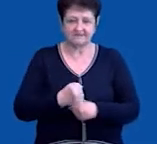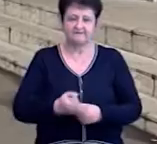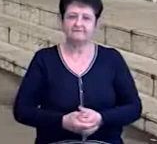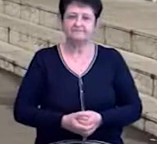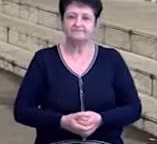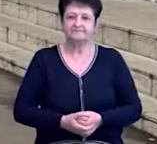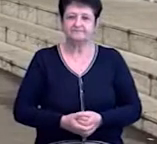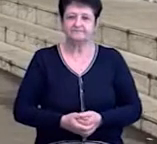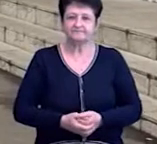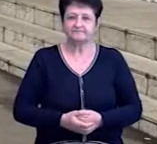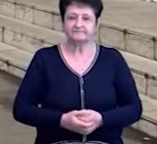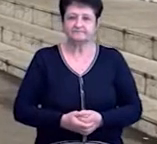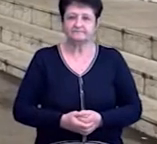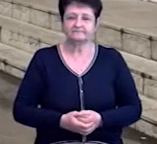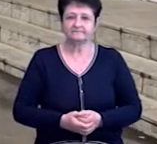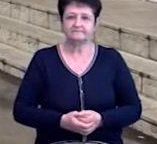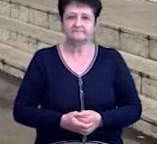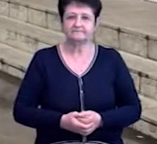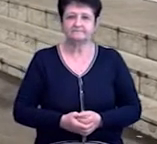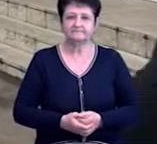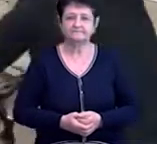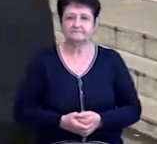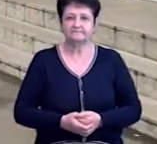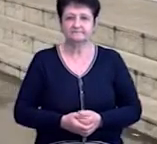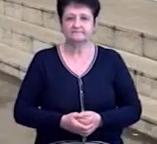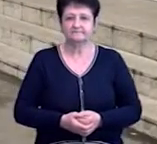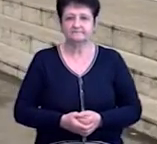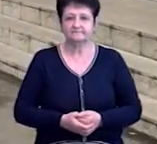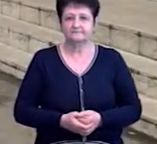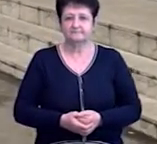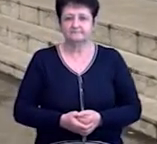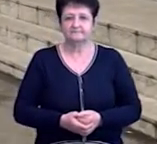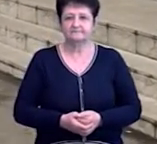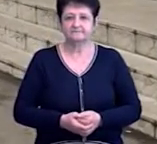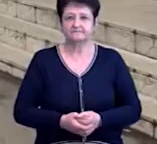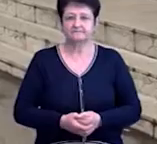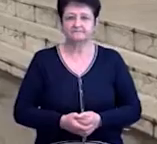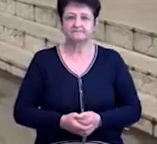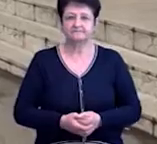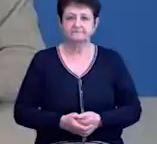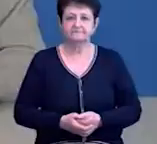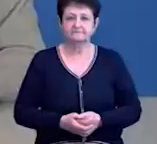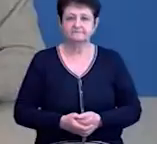зробити. Тетяна Крижева, Алла Скорик, Андрій Ціток, Дмитро Фальшевський. Новини на Суспільному.